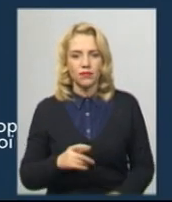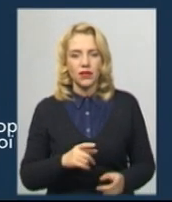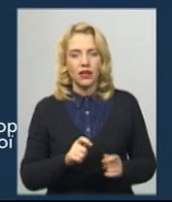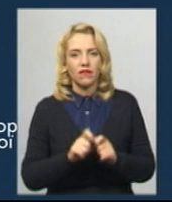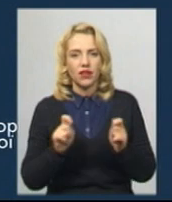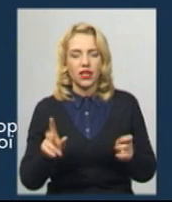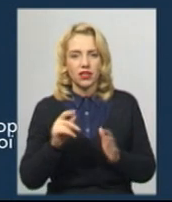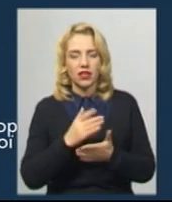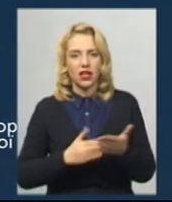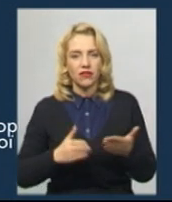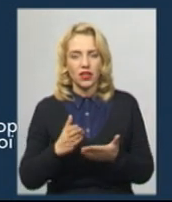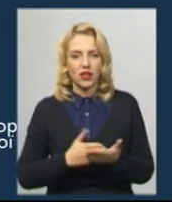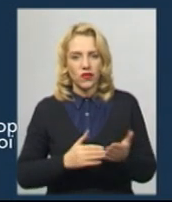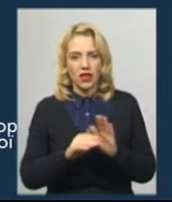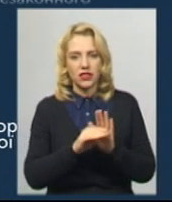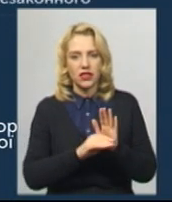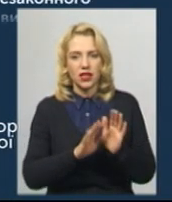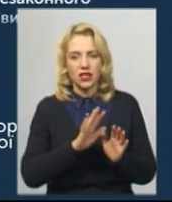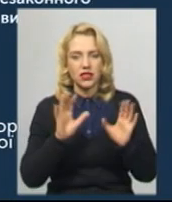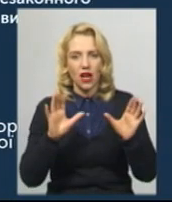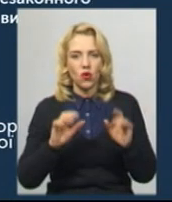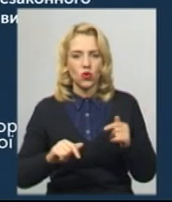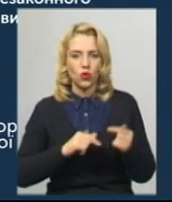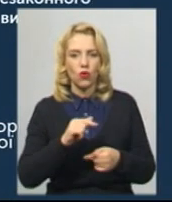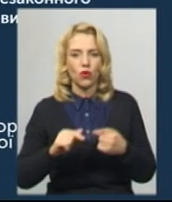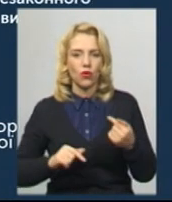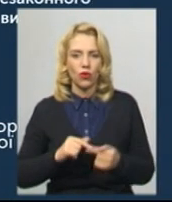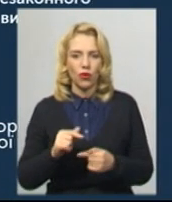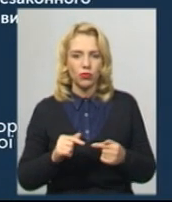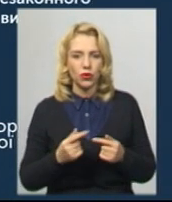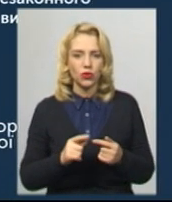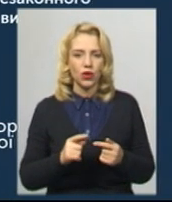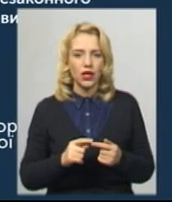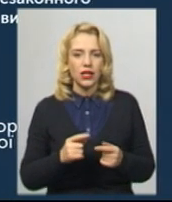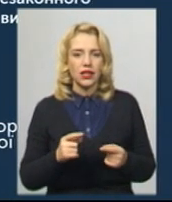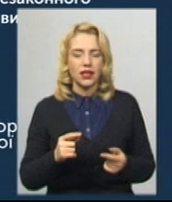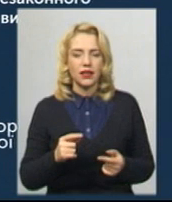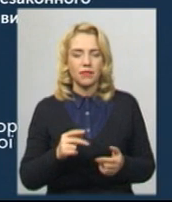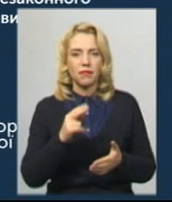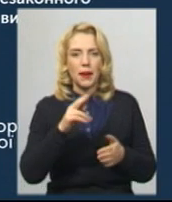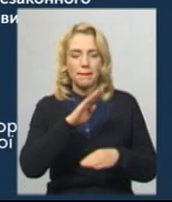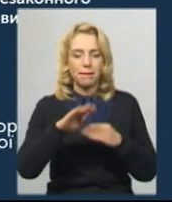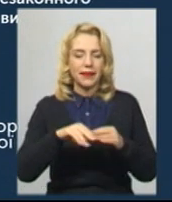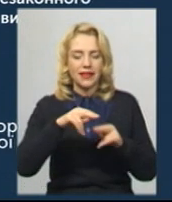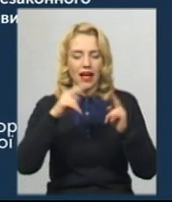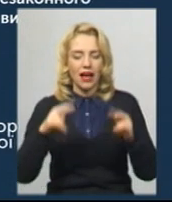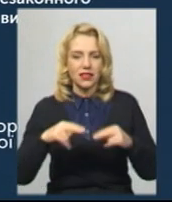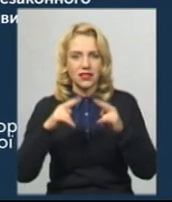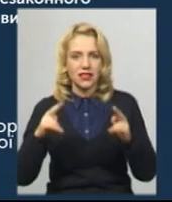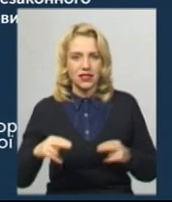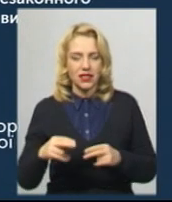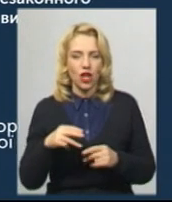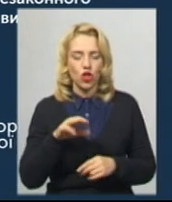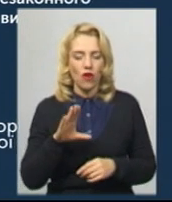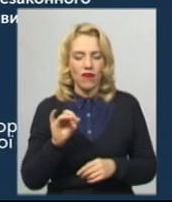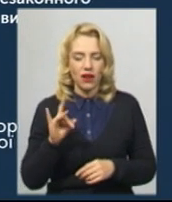схему незаконного обігу підакцизних товарів. Така схема функціонувала на території Вінниччини та Хмельниччини. Було